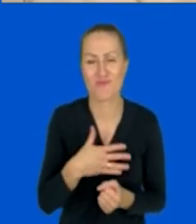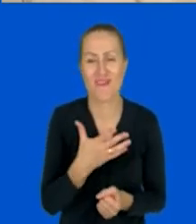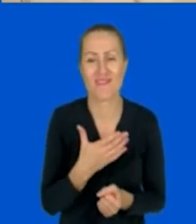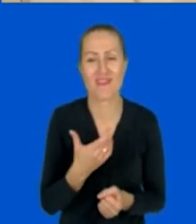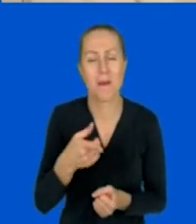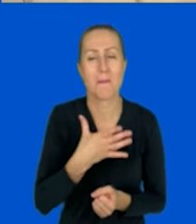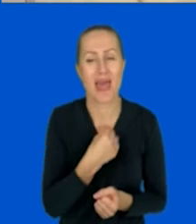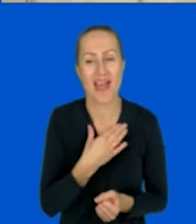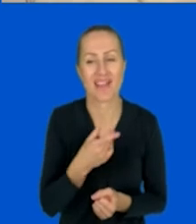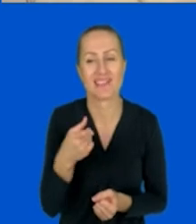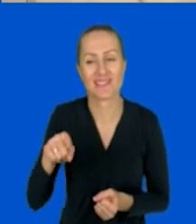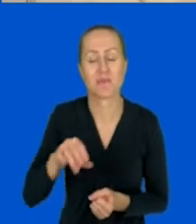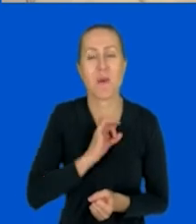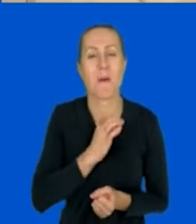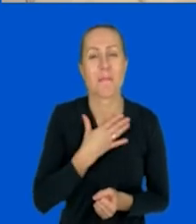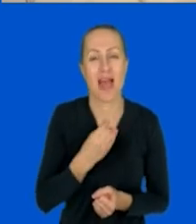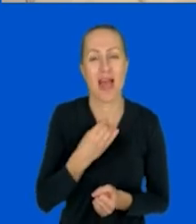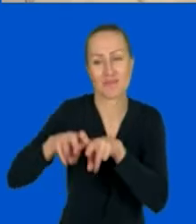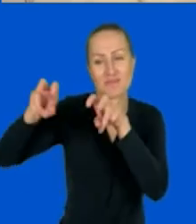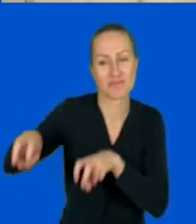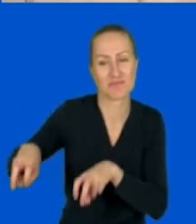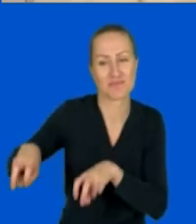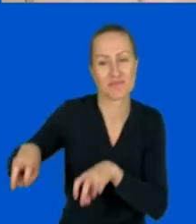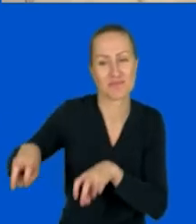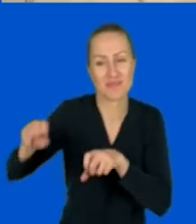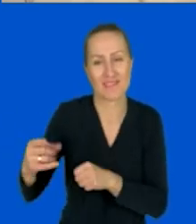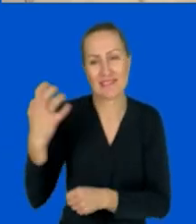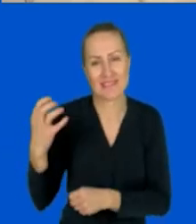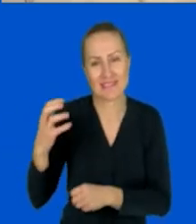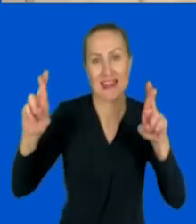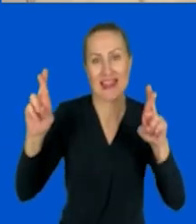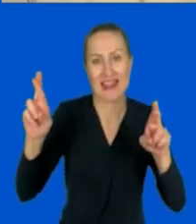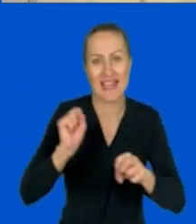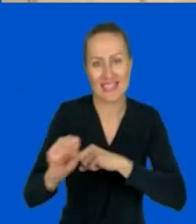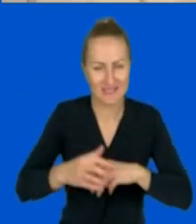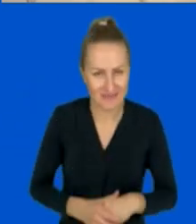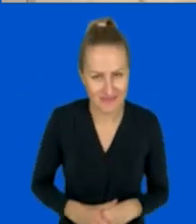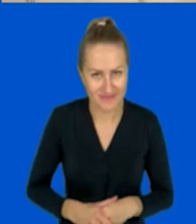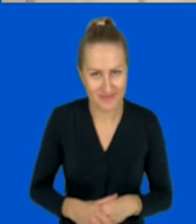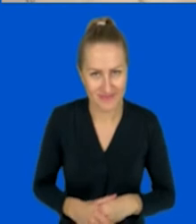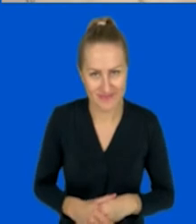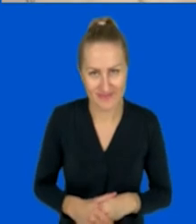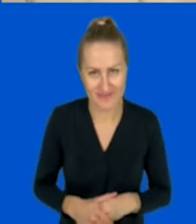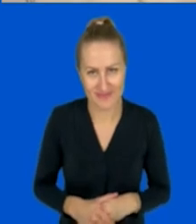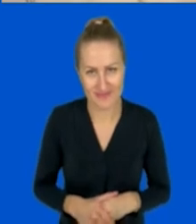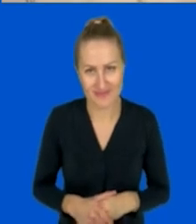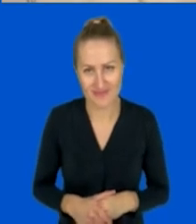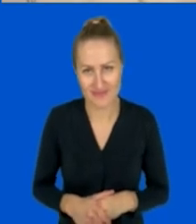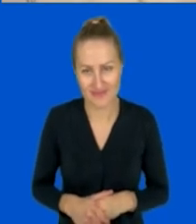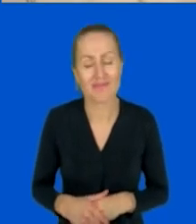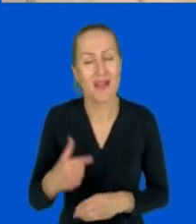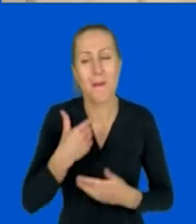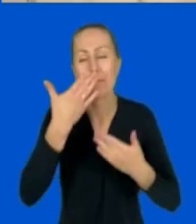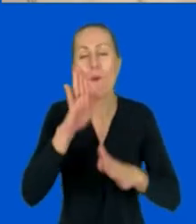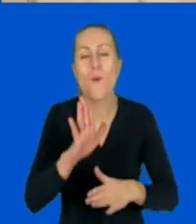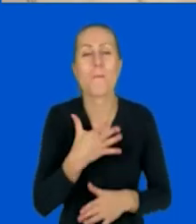fizia, który tutaj obok mnie leży i mi kibicuje. Te pieski pokazuję Wam po to, żeby